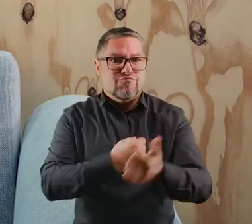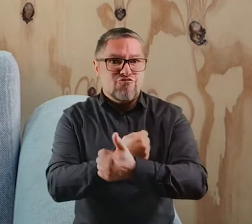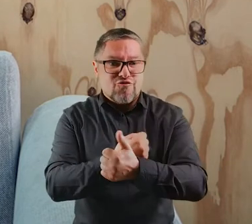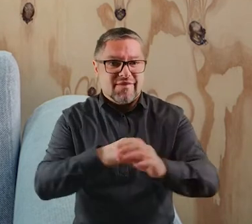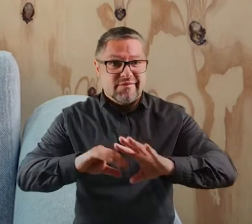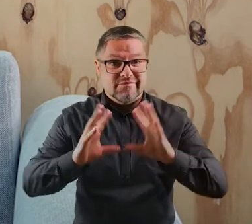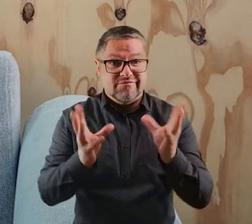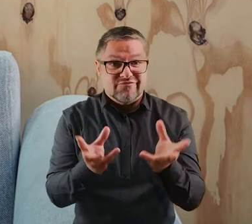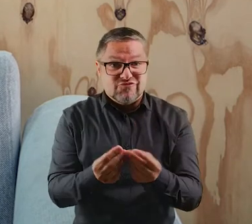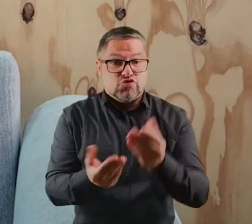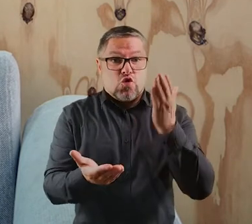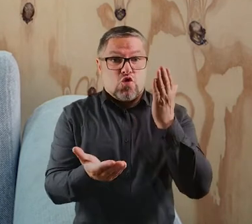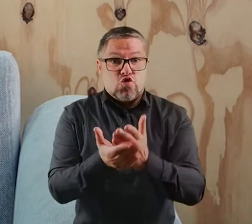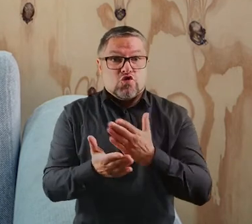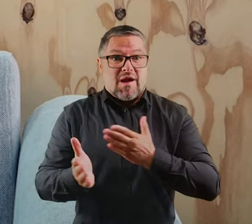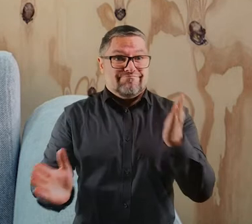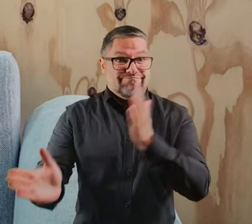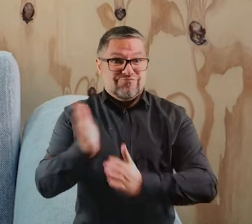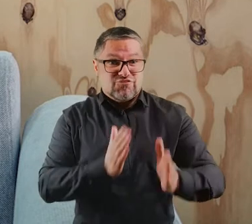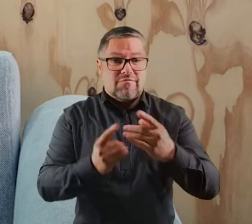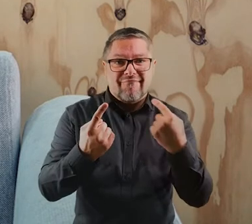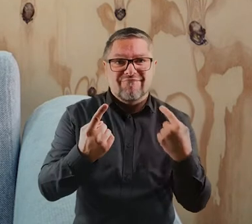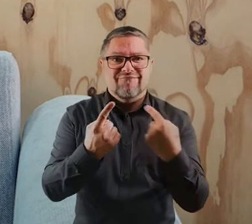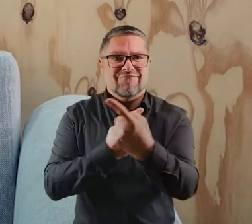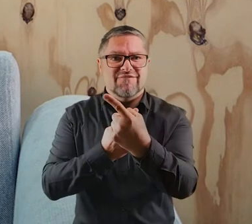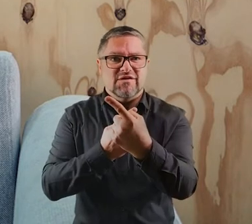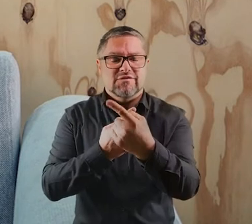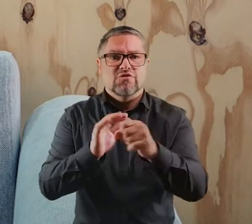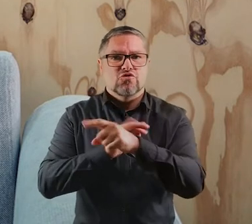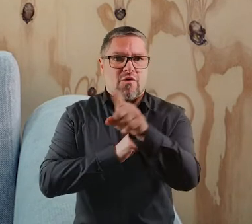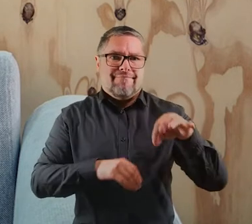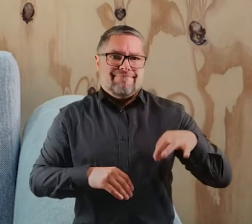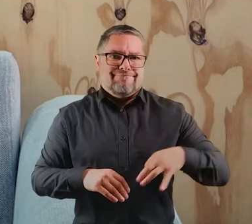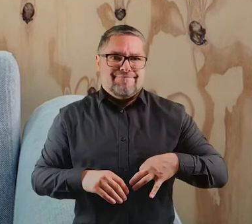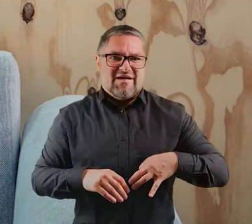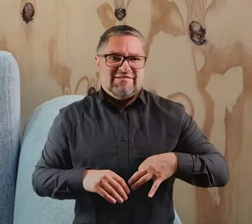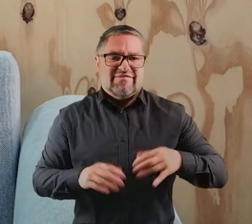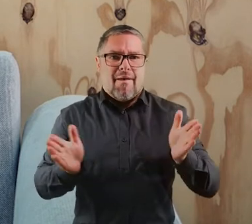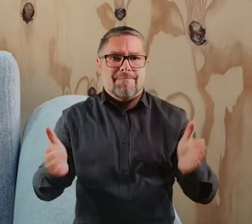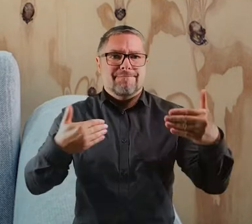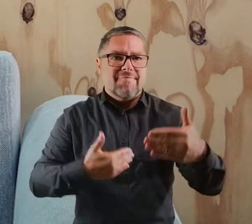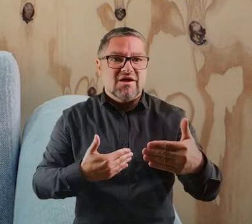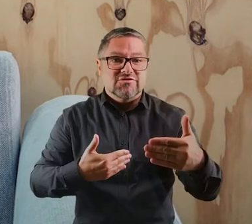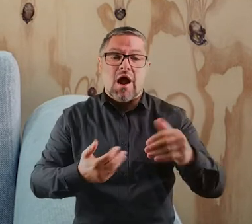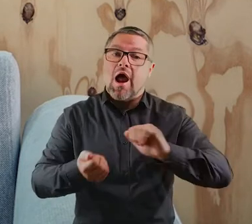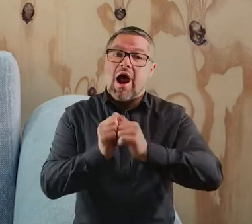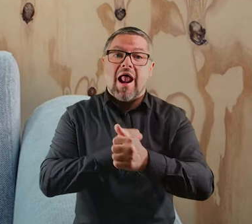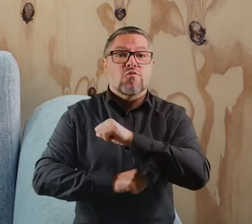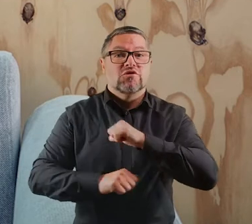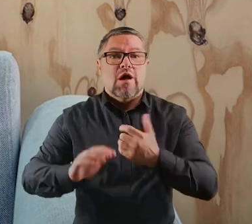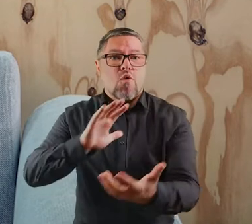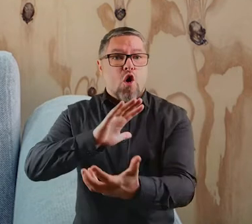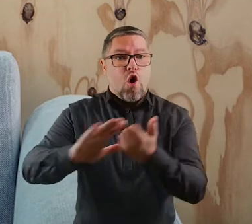I kiedy to wszystko przygotujemy, wysyłamy do Państwa paczkę